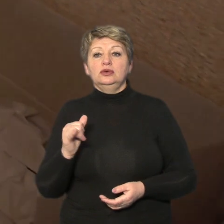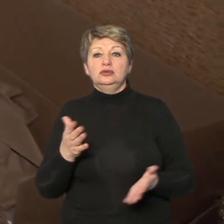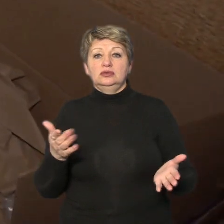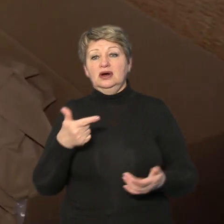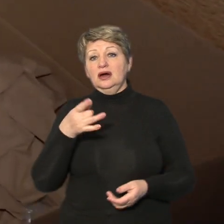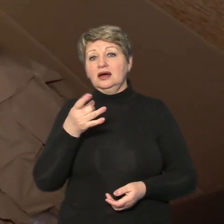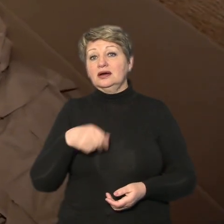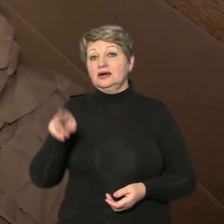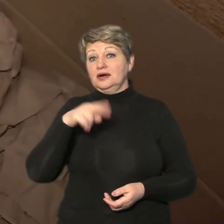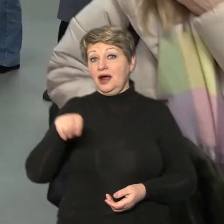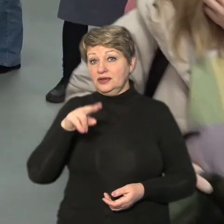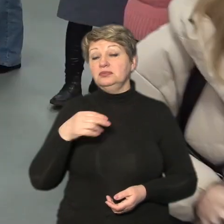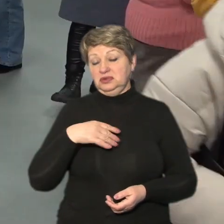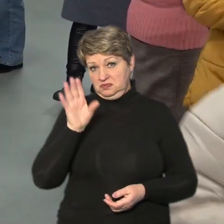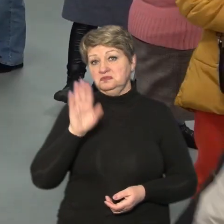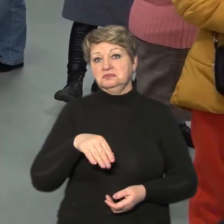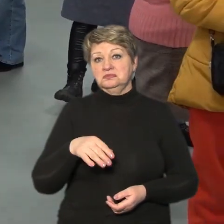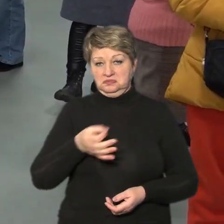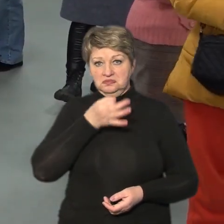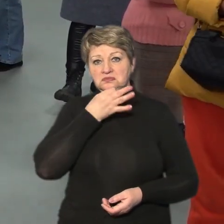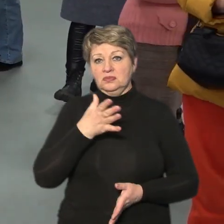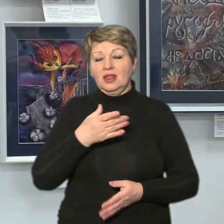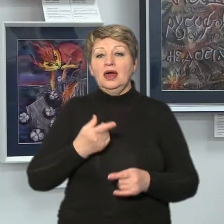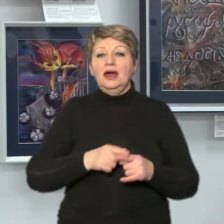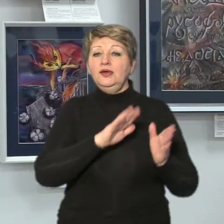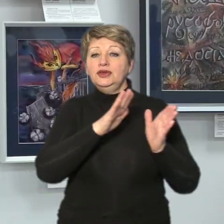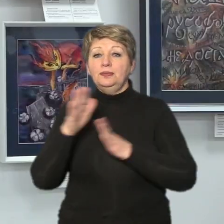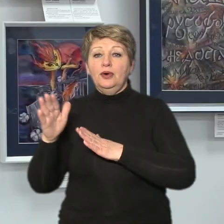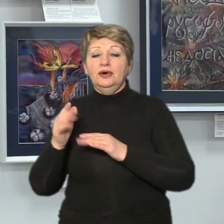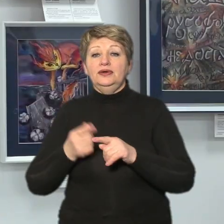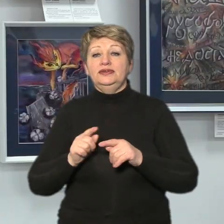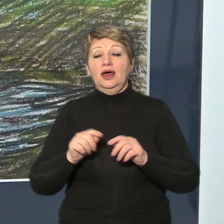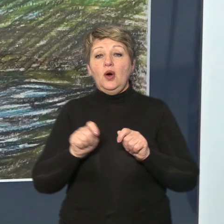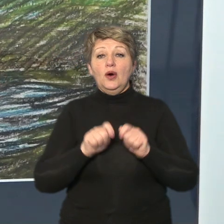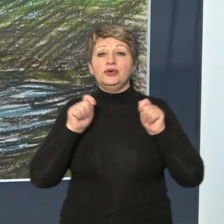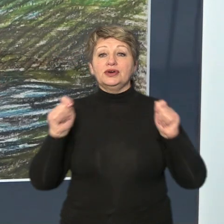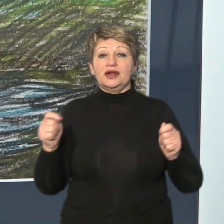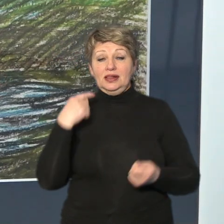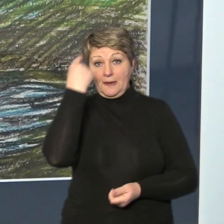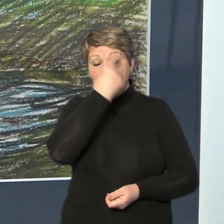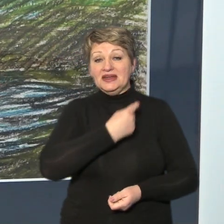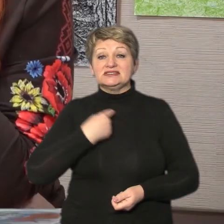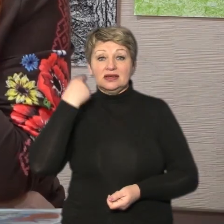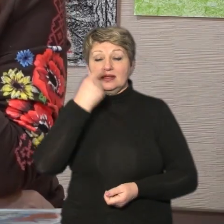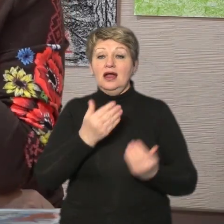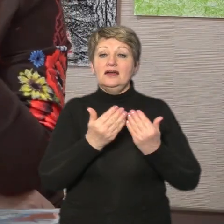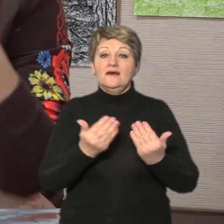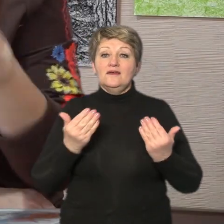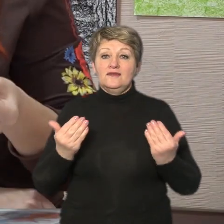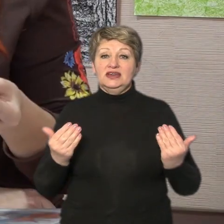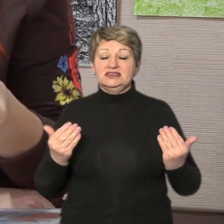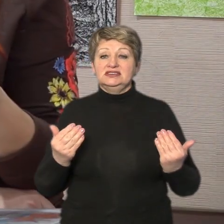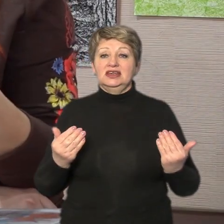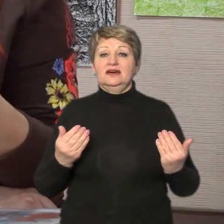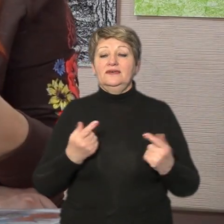версія мене повністю влаштових ці події надихнули на відкриття персональної виставки хроніки перемоги щоб це було для